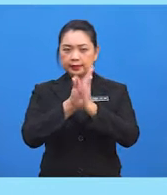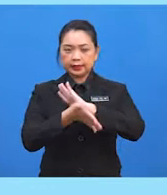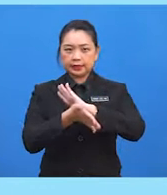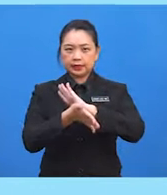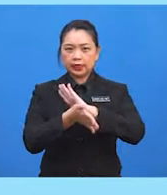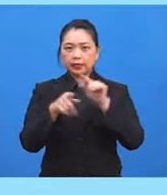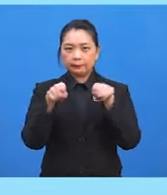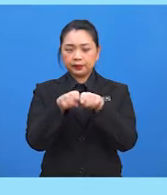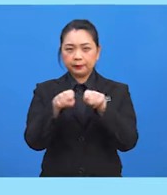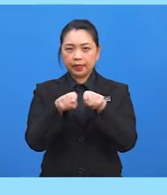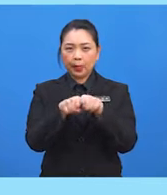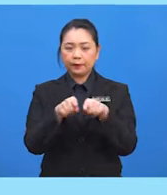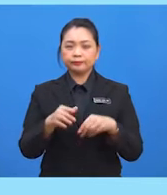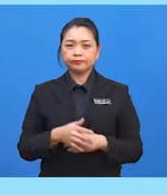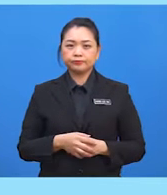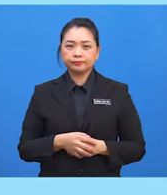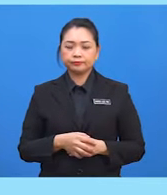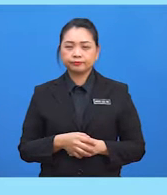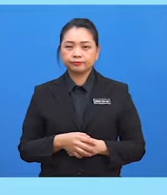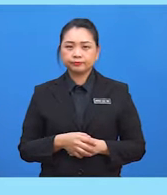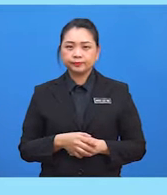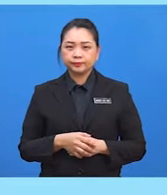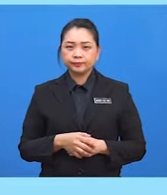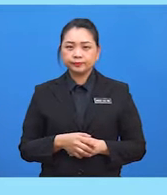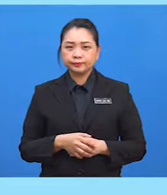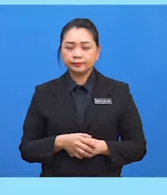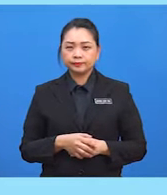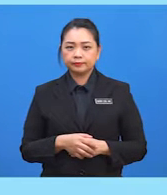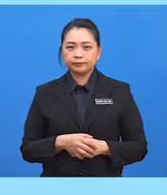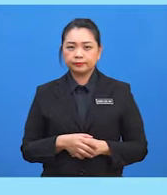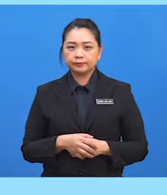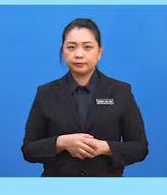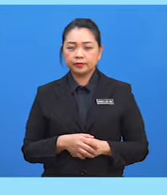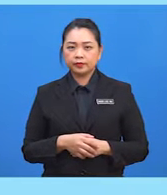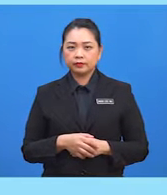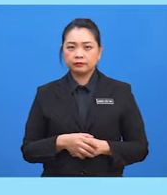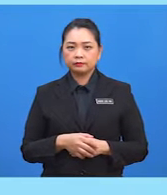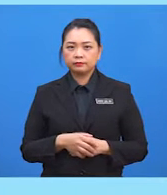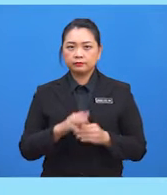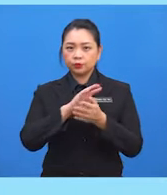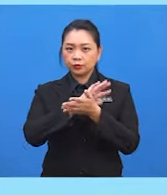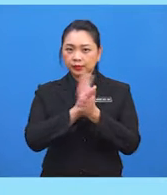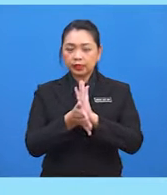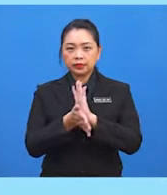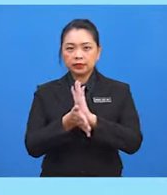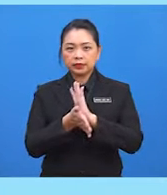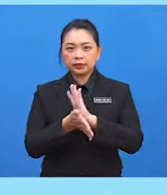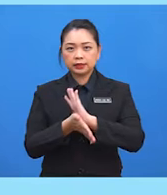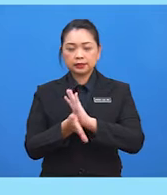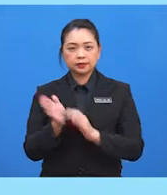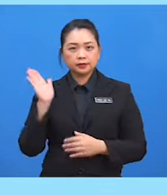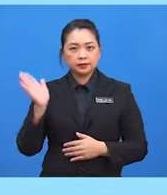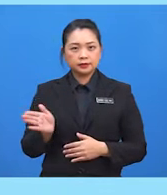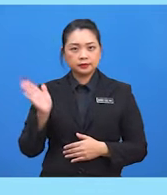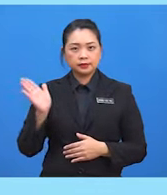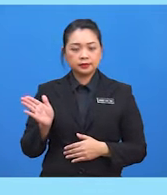persamaan. Dengan itu, theta sama dengan song sang tangent 1